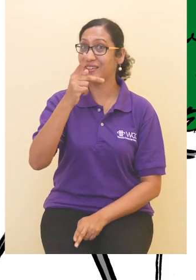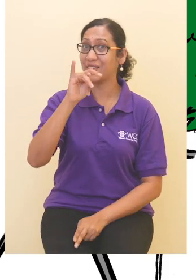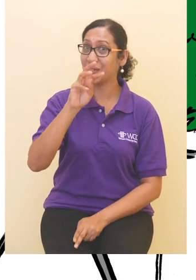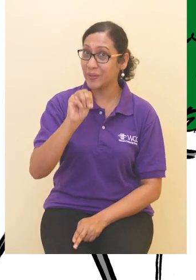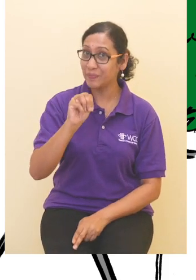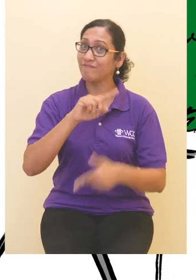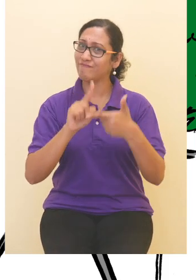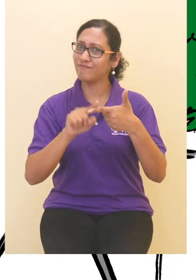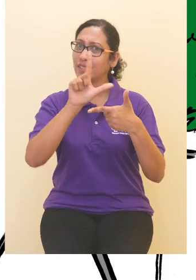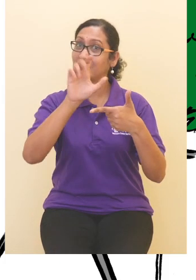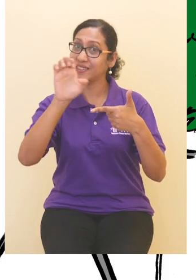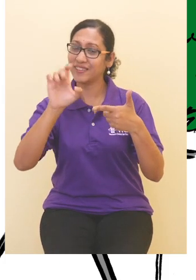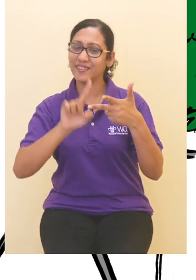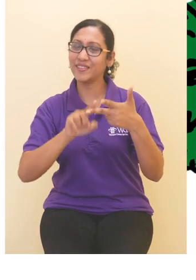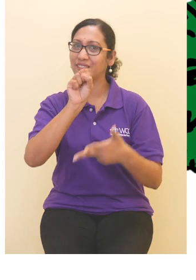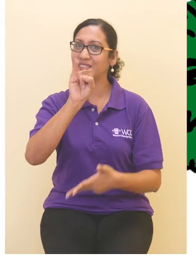Lee dan Siva.